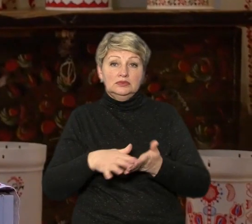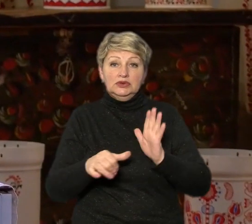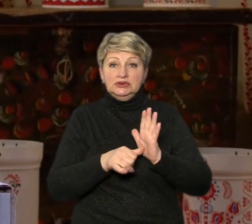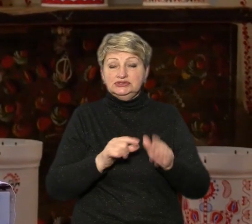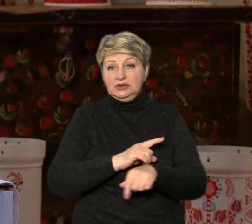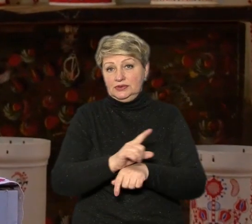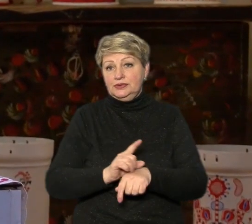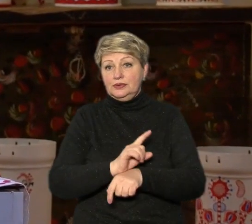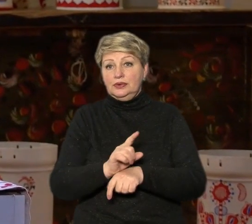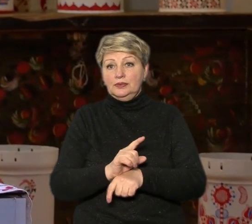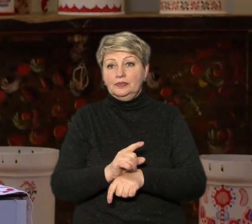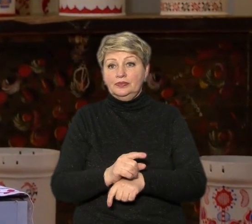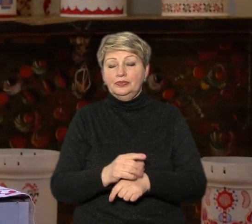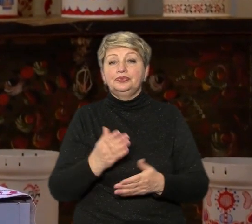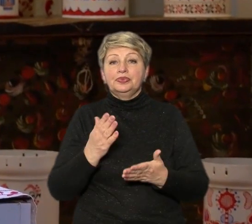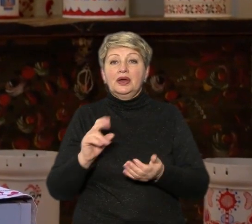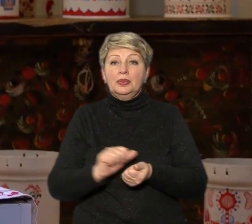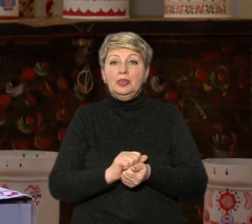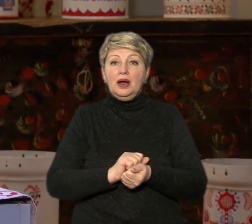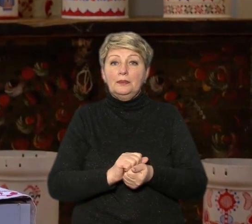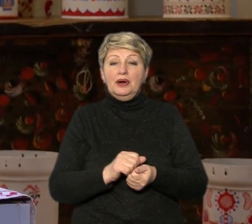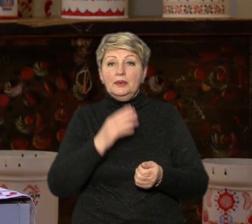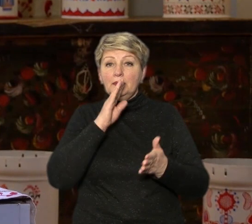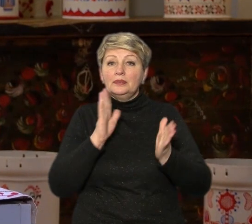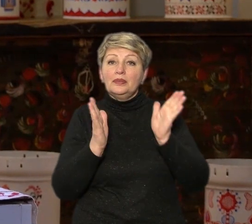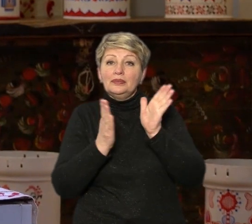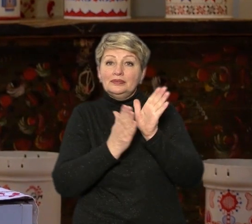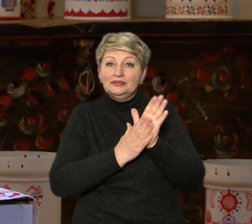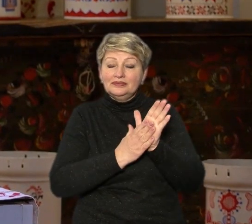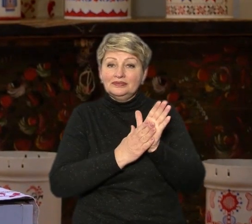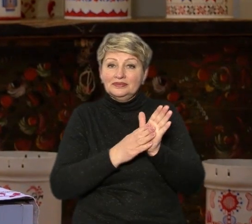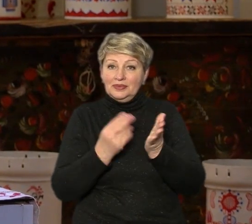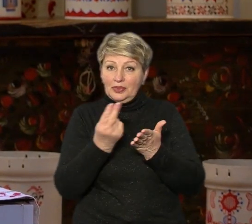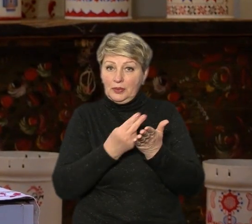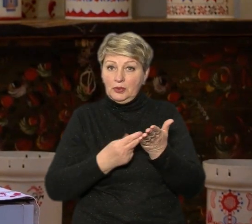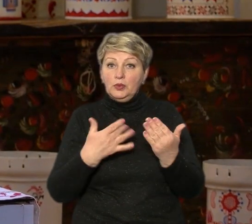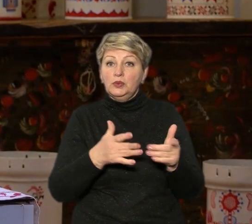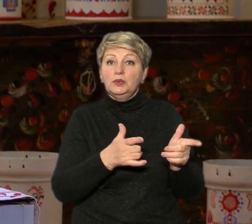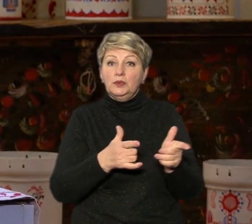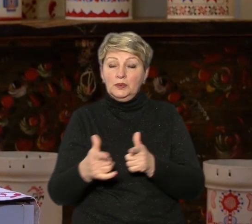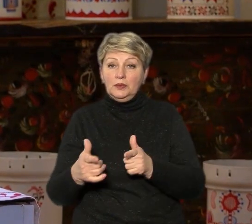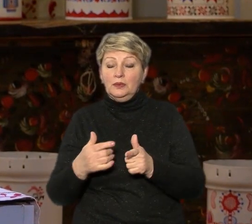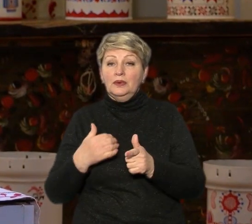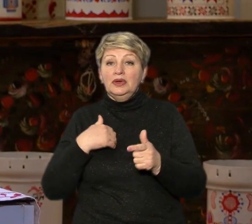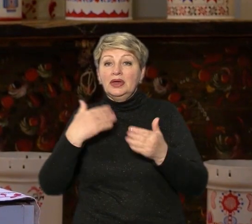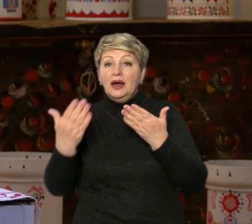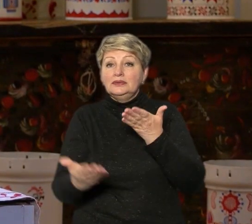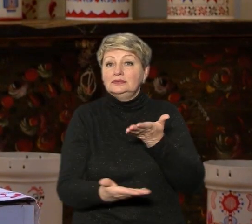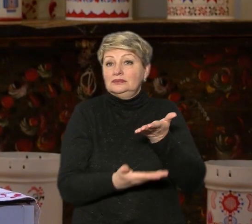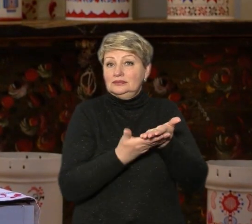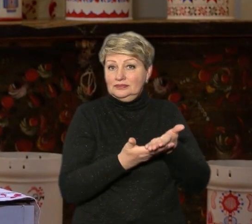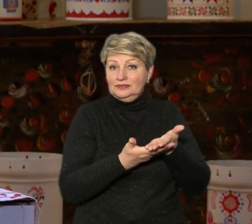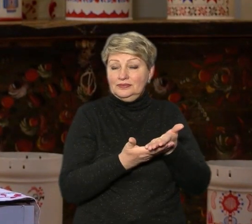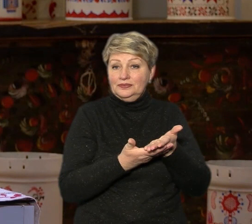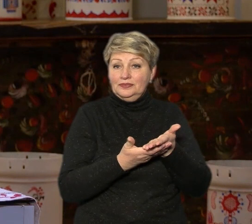така є на кальці намальована трафаретка, я її прикладаю. Під цю трафаретку кладу